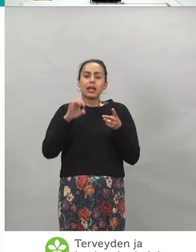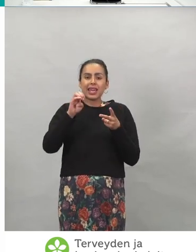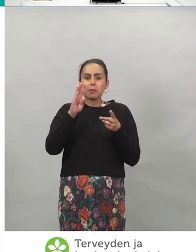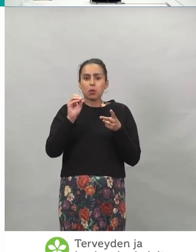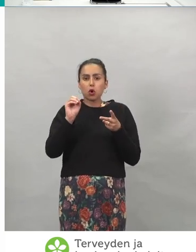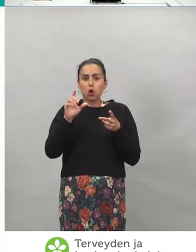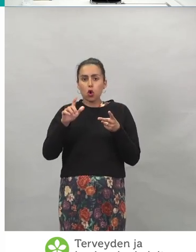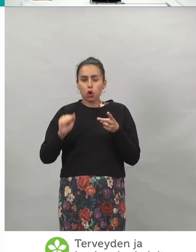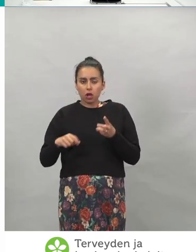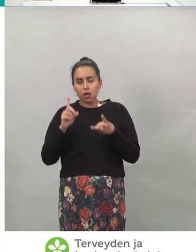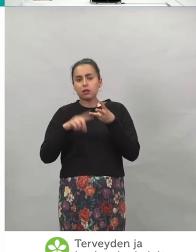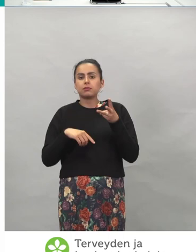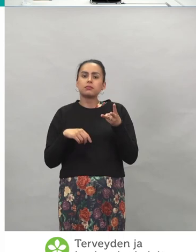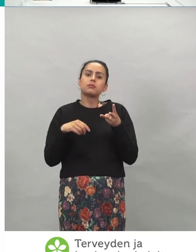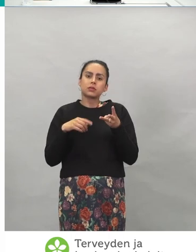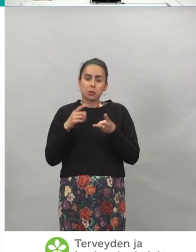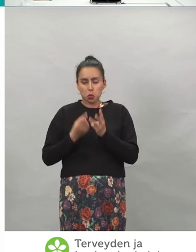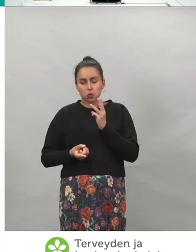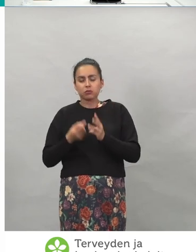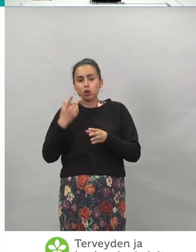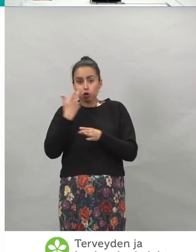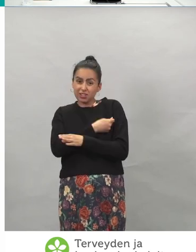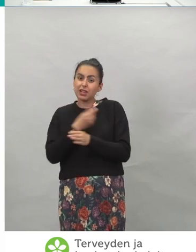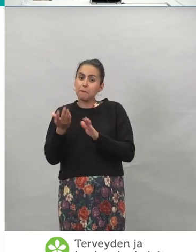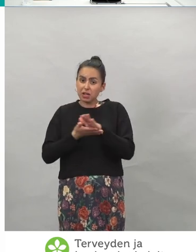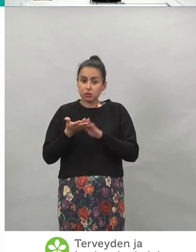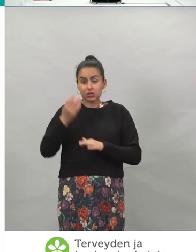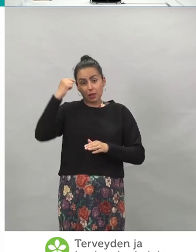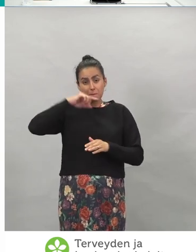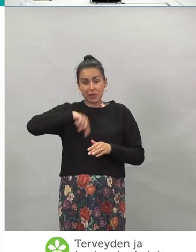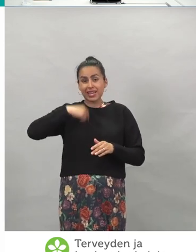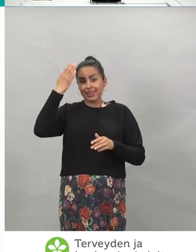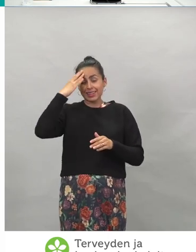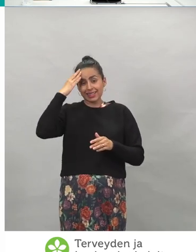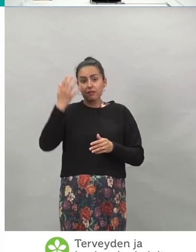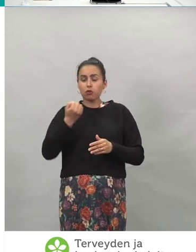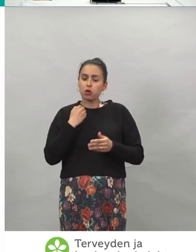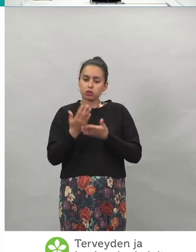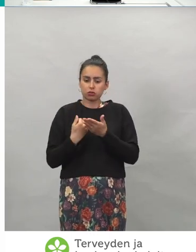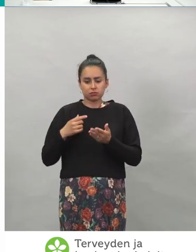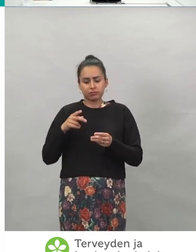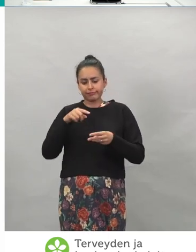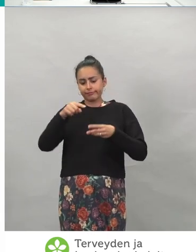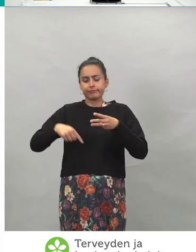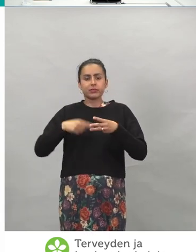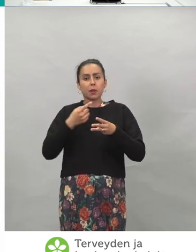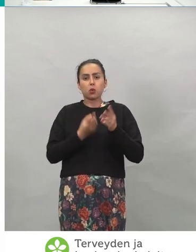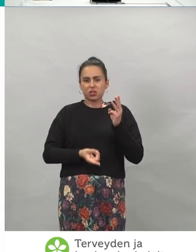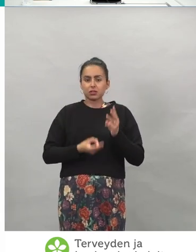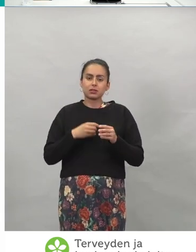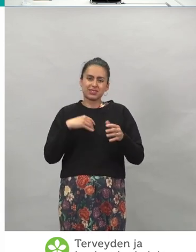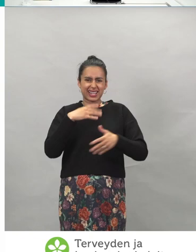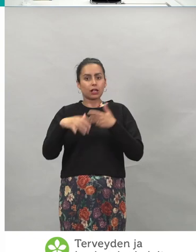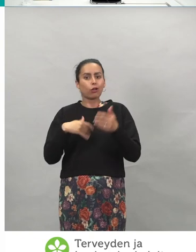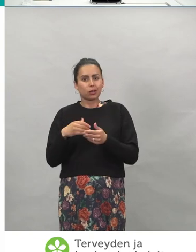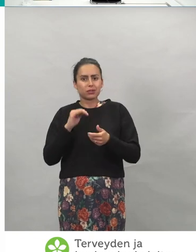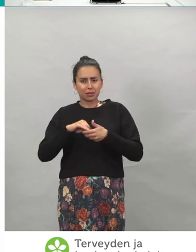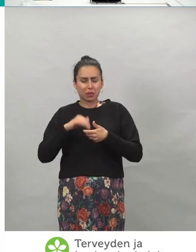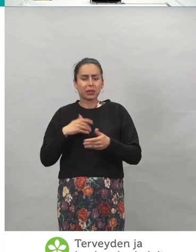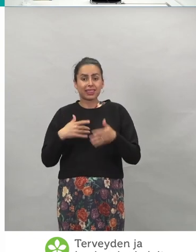-rokotteiden kohdalla, joissa on tällaista sekoittamista tehty. Eli aloitetaan yhdellä